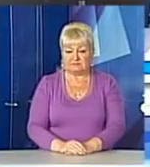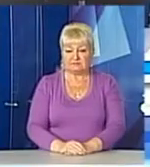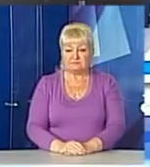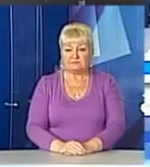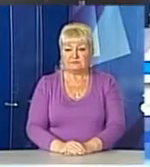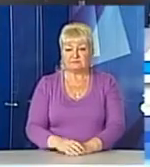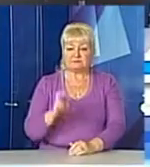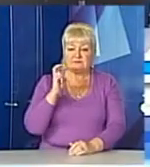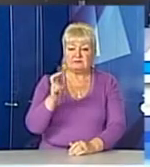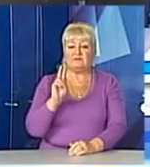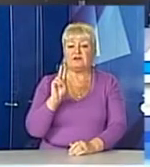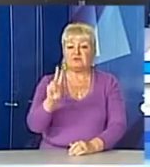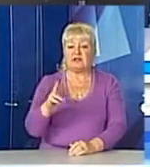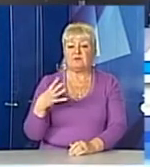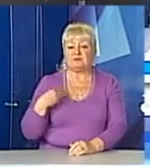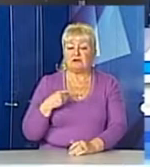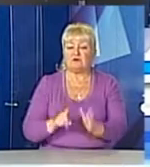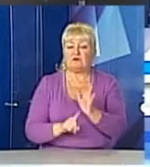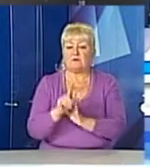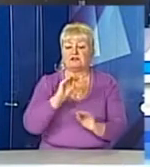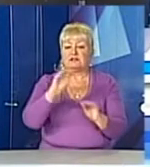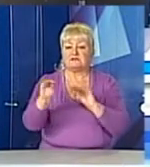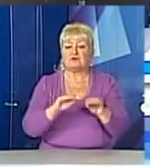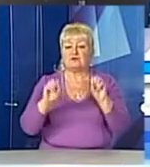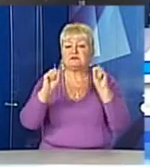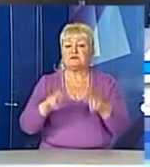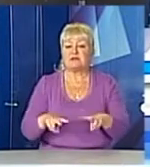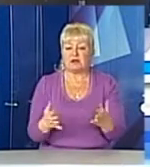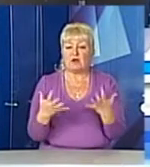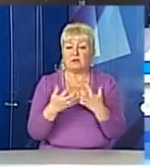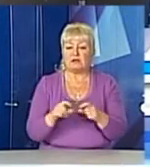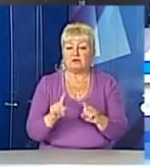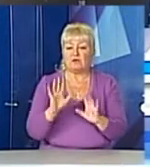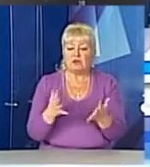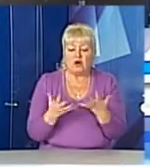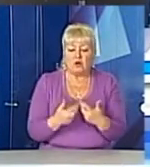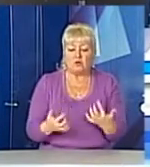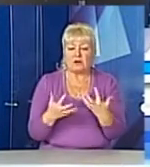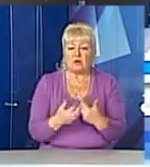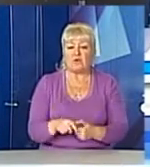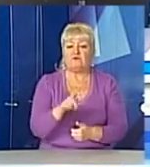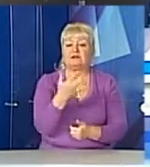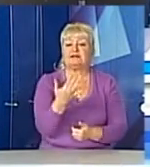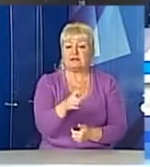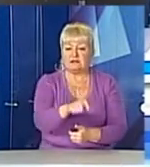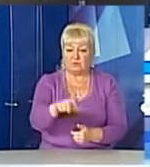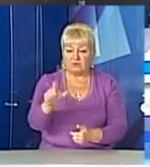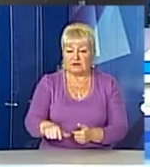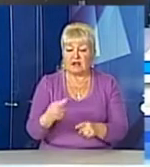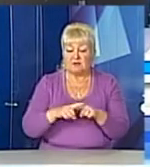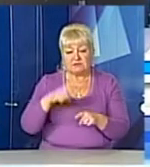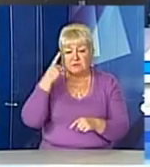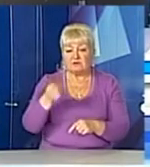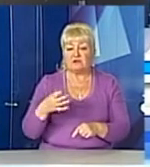В трамваях і тролейбусах Львова почали встановлювати спеціальне обладнання, яке обраховуватиме пасажиропотік. Про це повідомили у